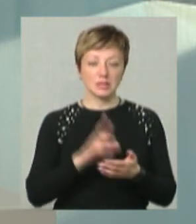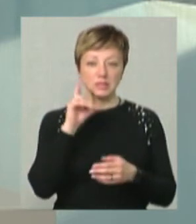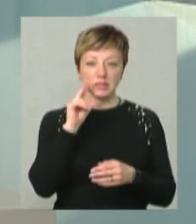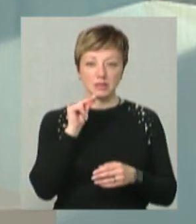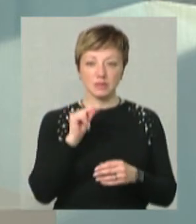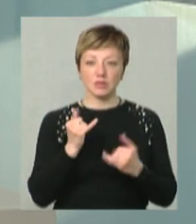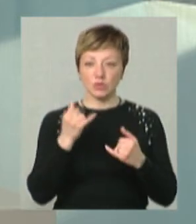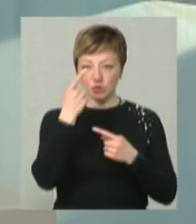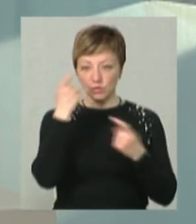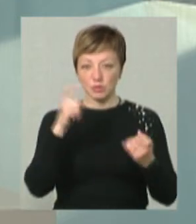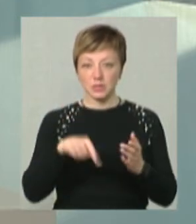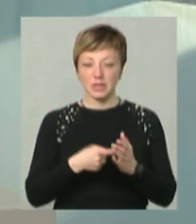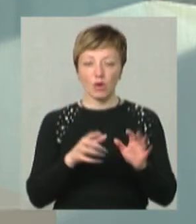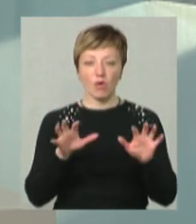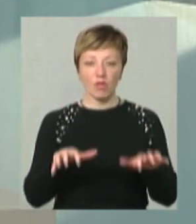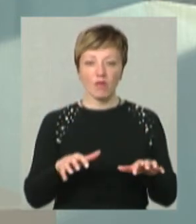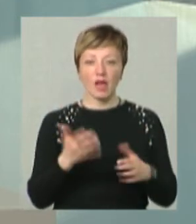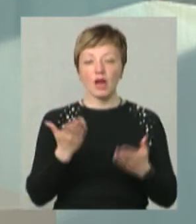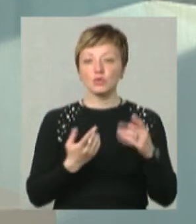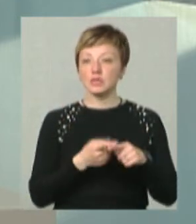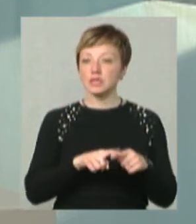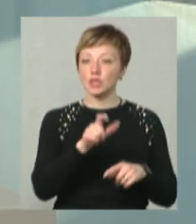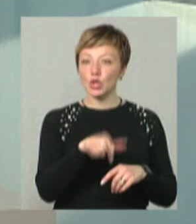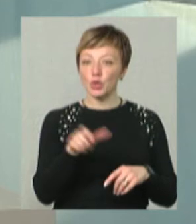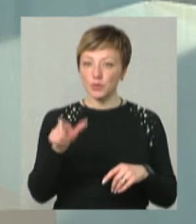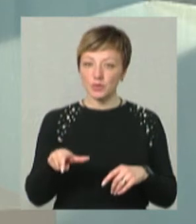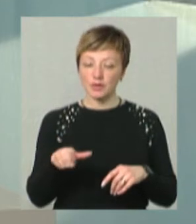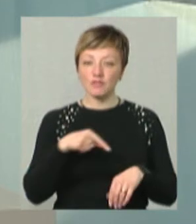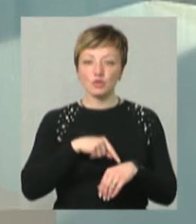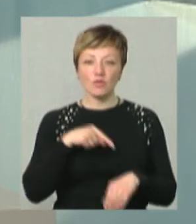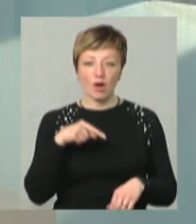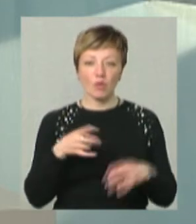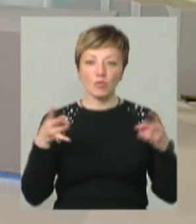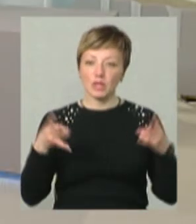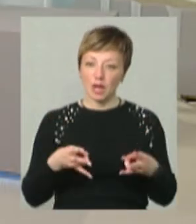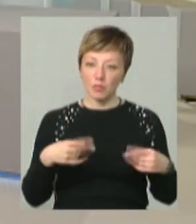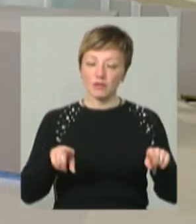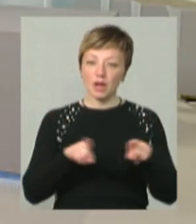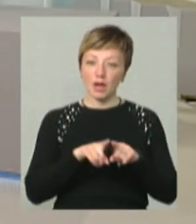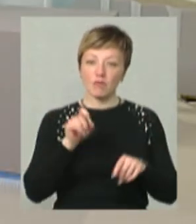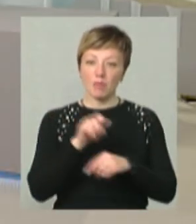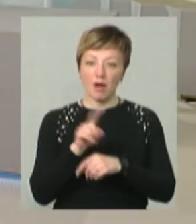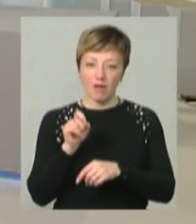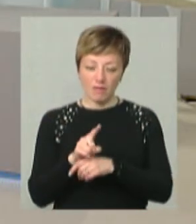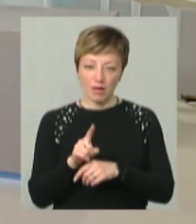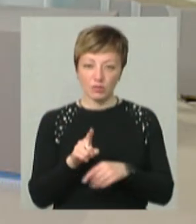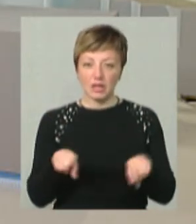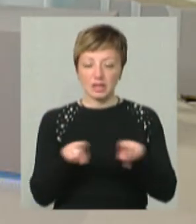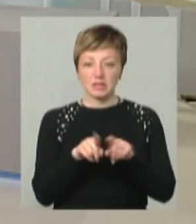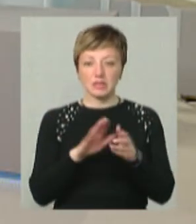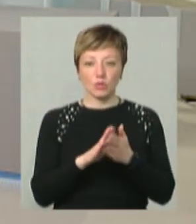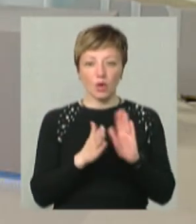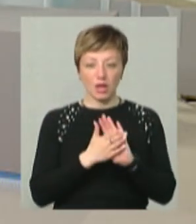днями, озвучив Хмельницький міський голова. От якщо ці люди відчувають потребу у таких вправах, бо у такій